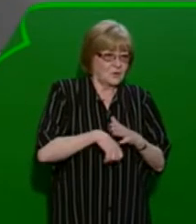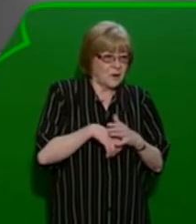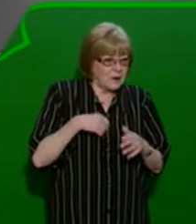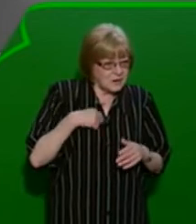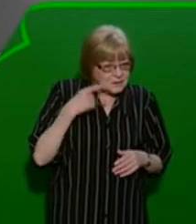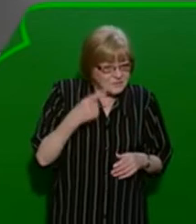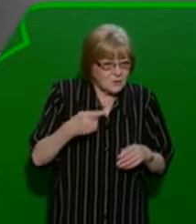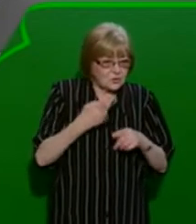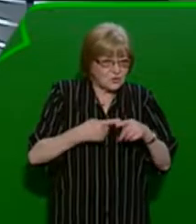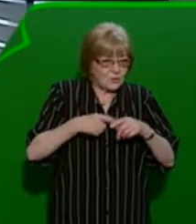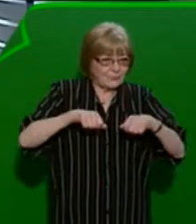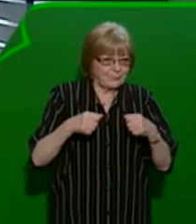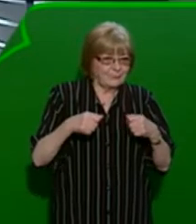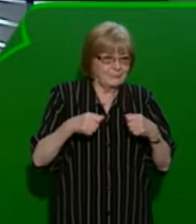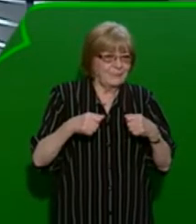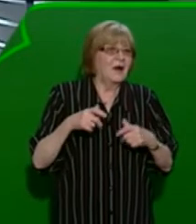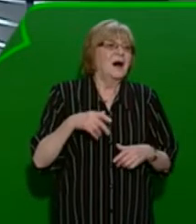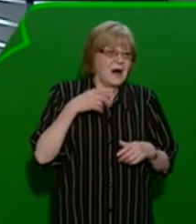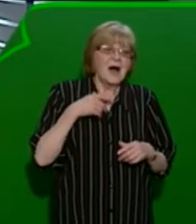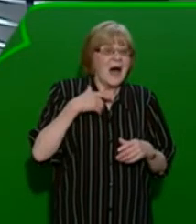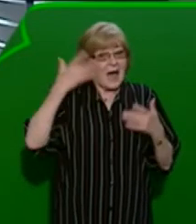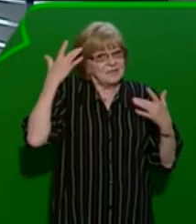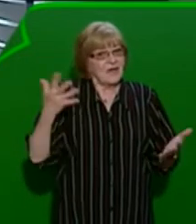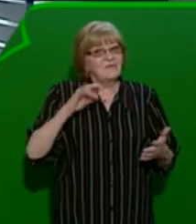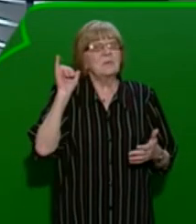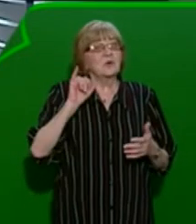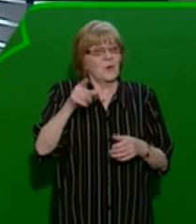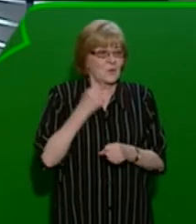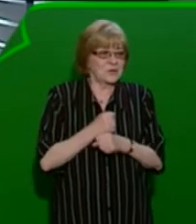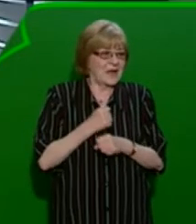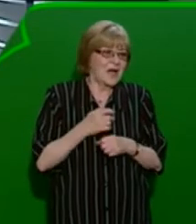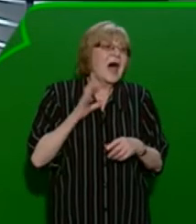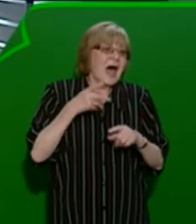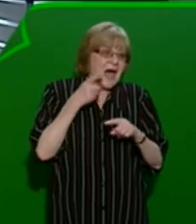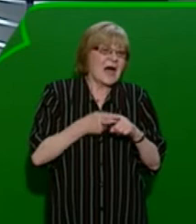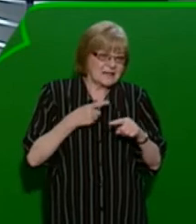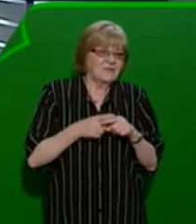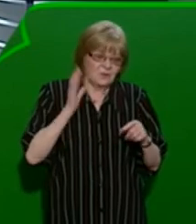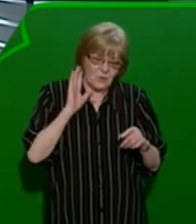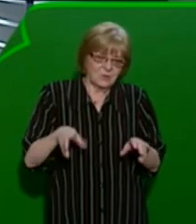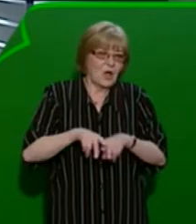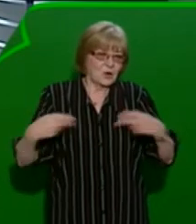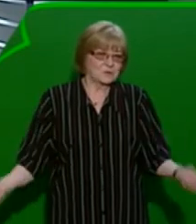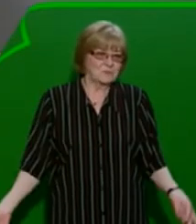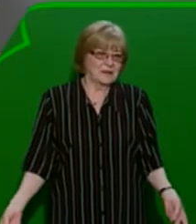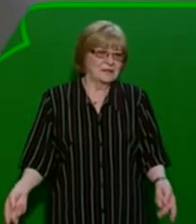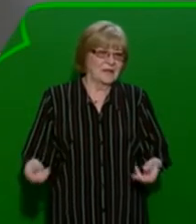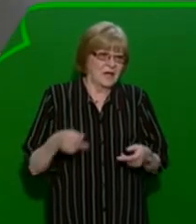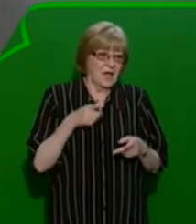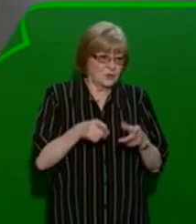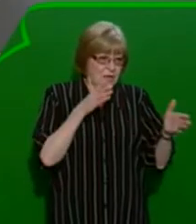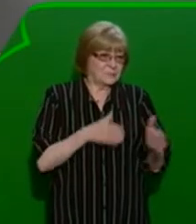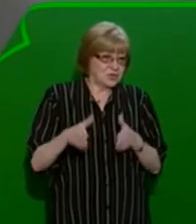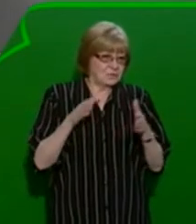jestli jsem si dobře všiml. No, to jste si všiml správně, ani nevím, či je to práce, ale za chvilku hrozí, že se rozpadne. Takže tak to probíhá